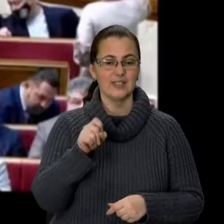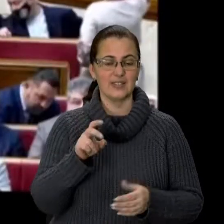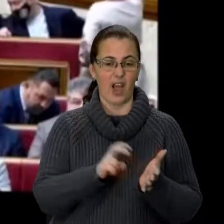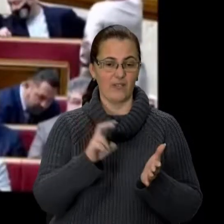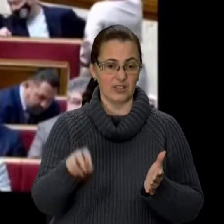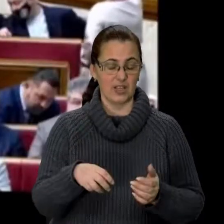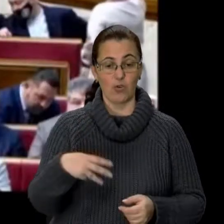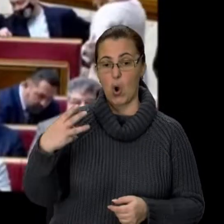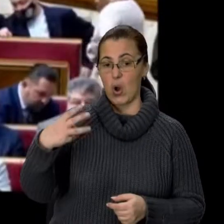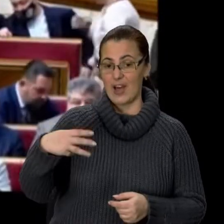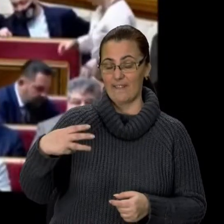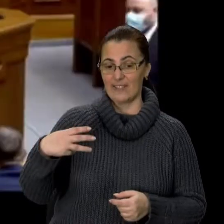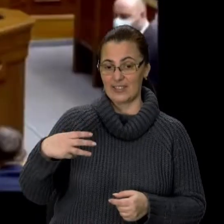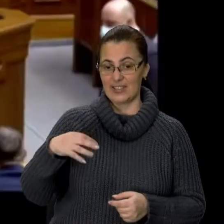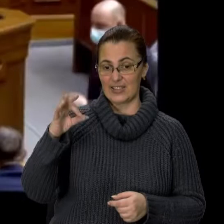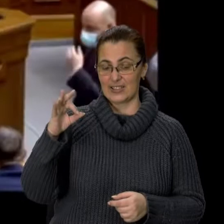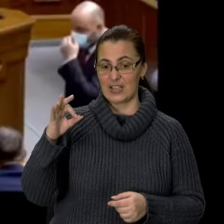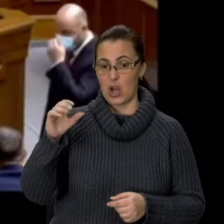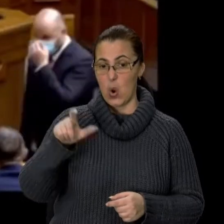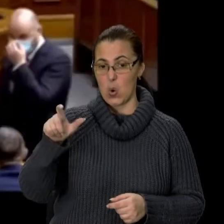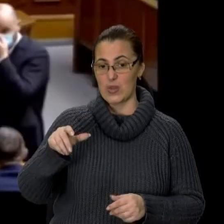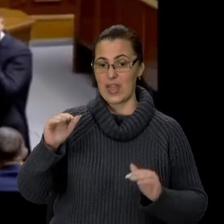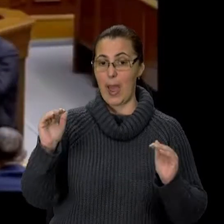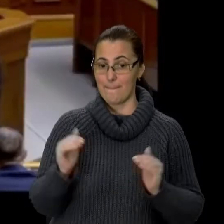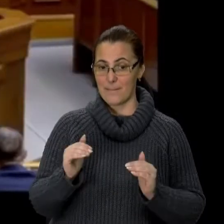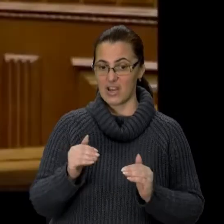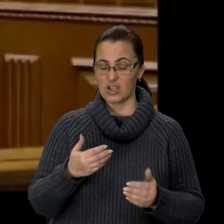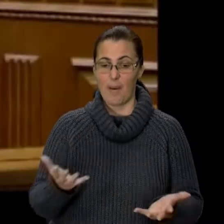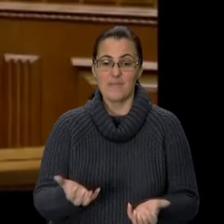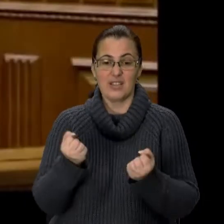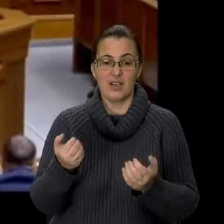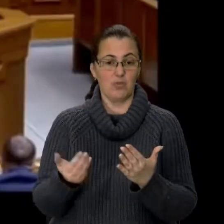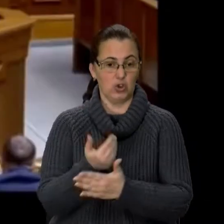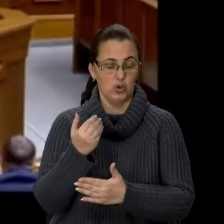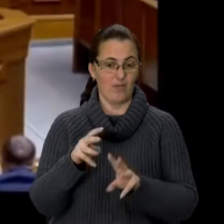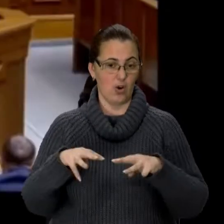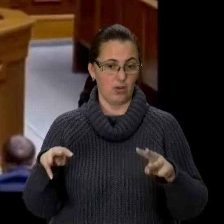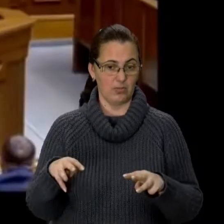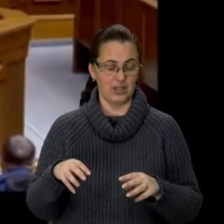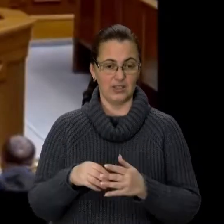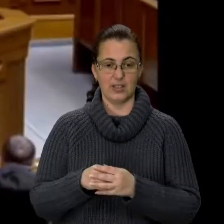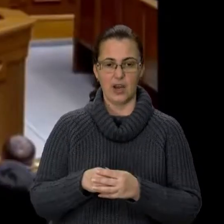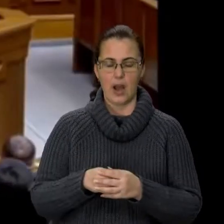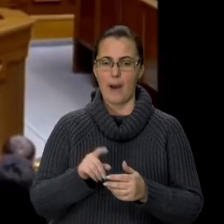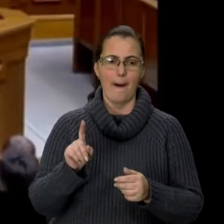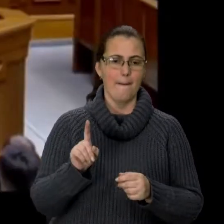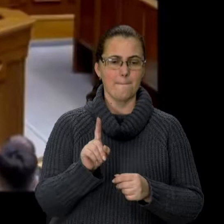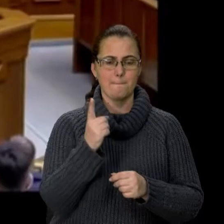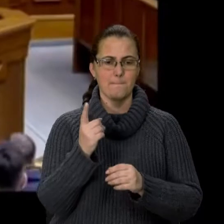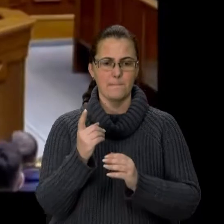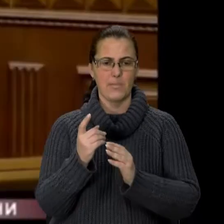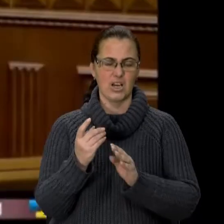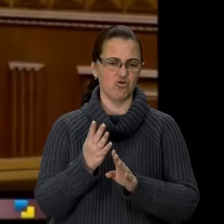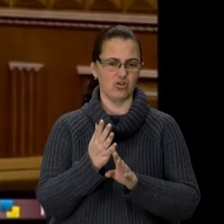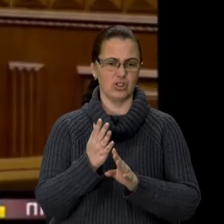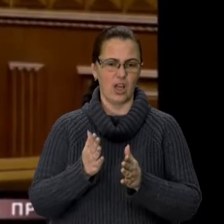менше підтримали на цій посаді Віктора Ляшка. Пріоритет роботи нового міністра – імунобіологічна незалежність нашої